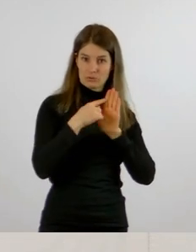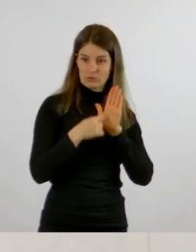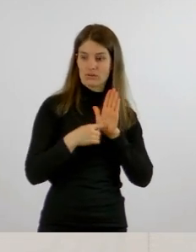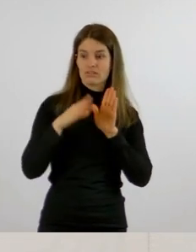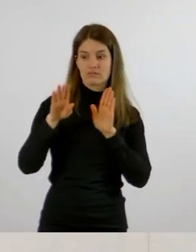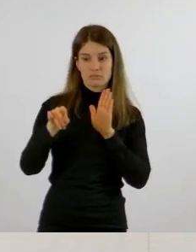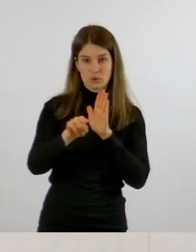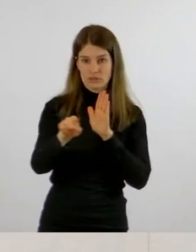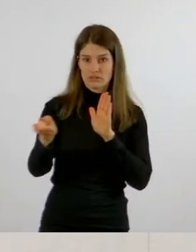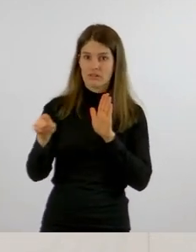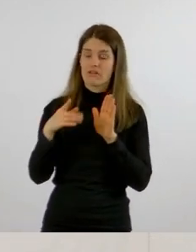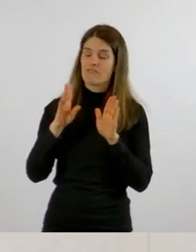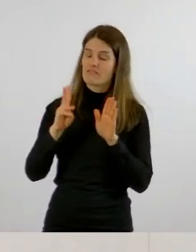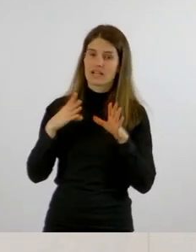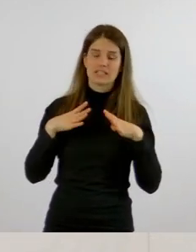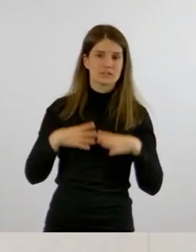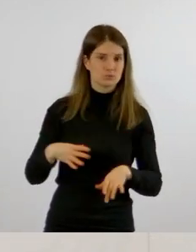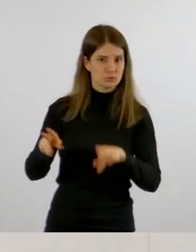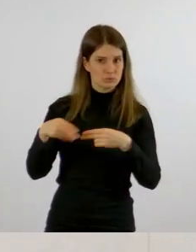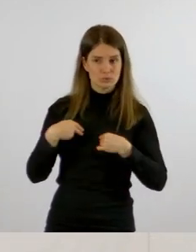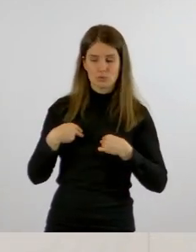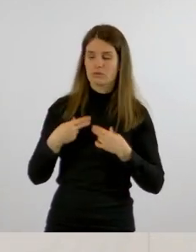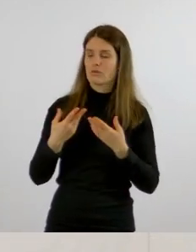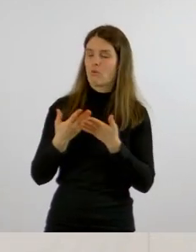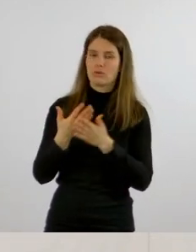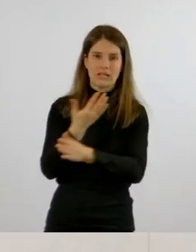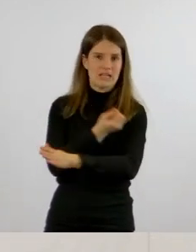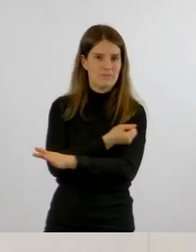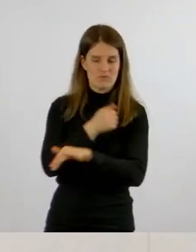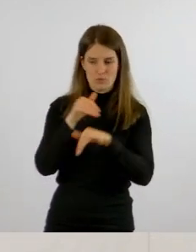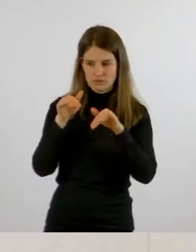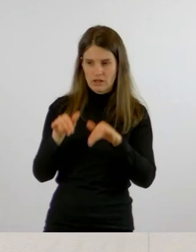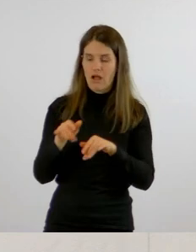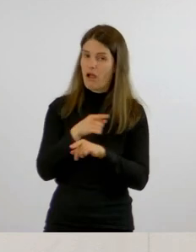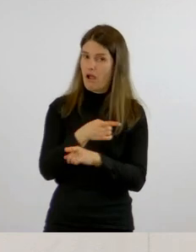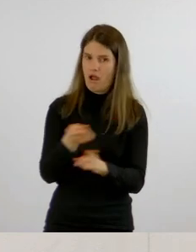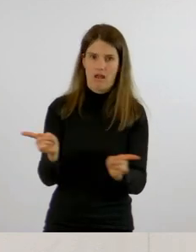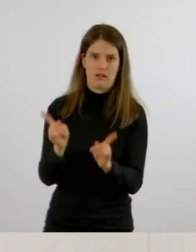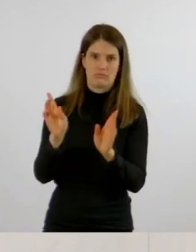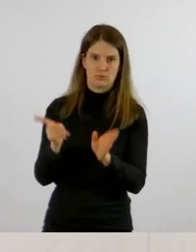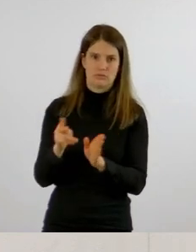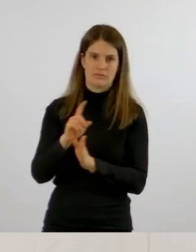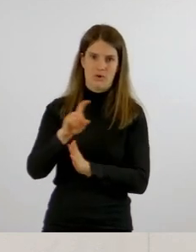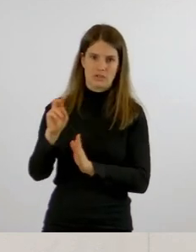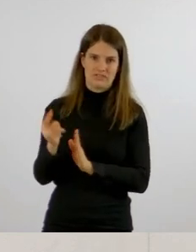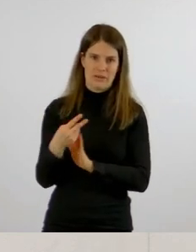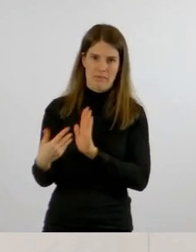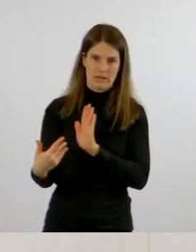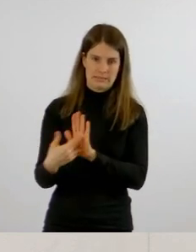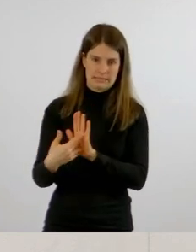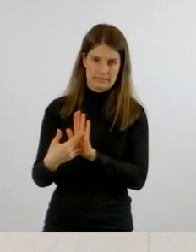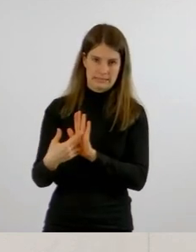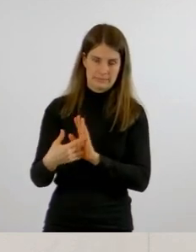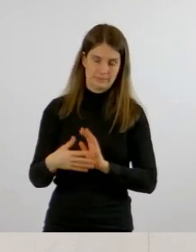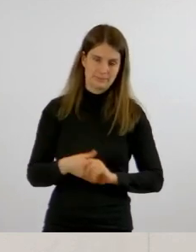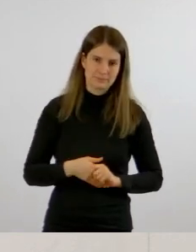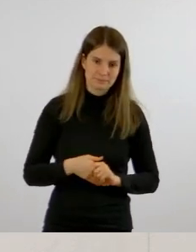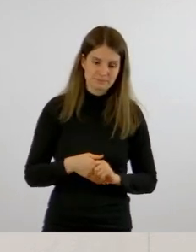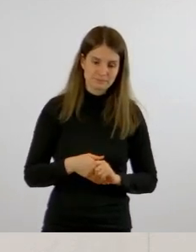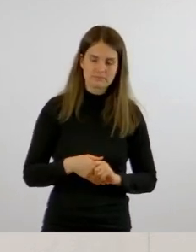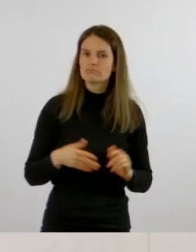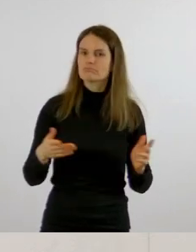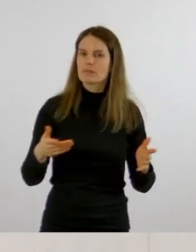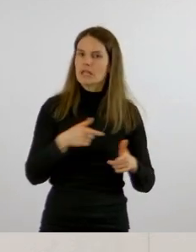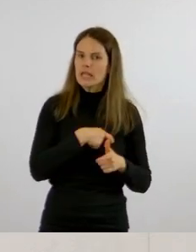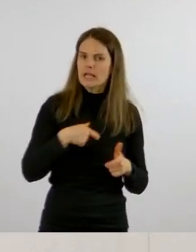Genesene und Geimpfte diesem Test unterziehen müssen. Für die Quarantäne im Kita-Bereich